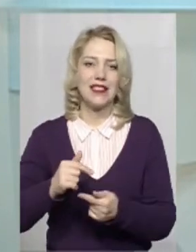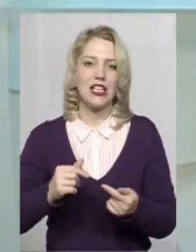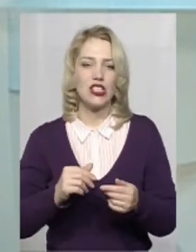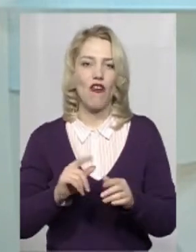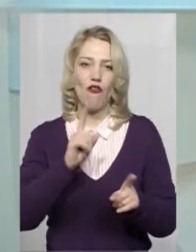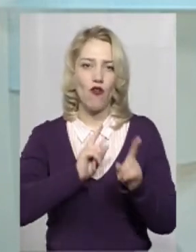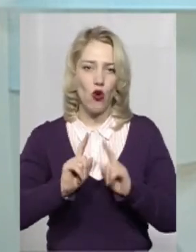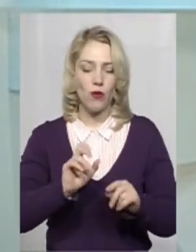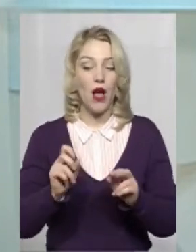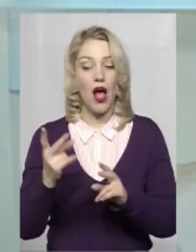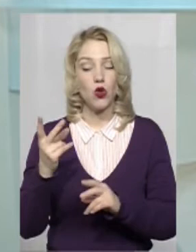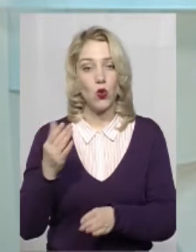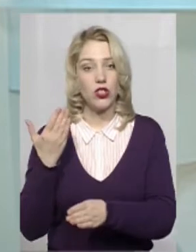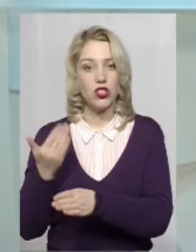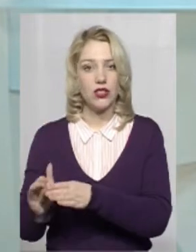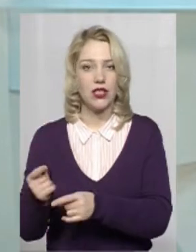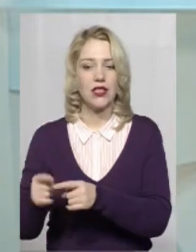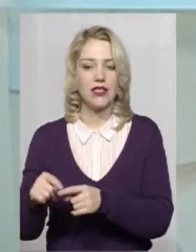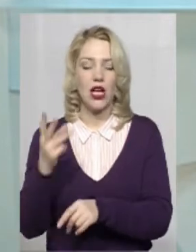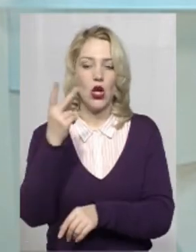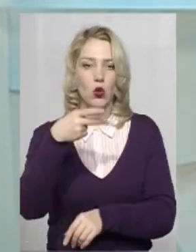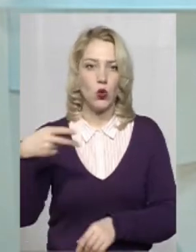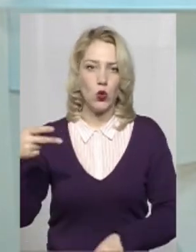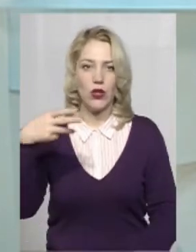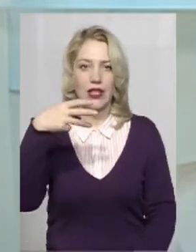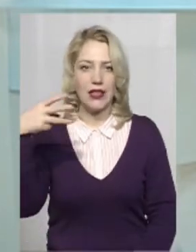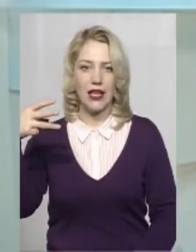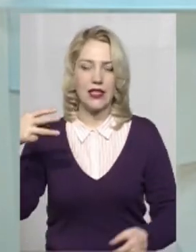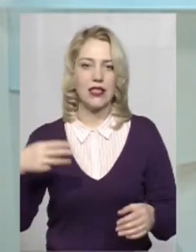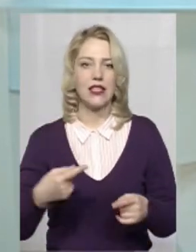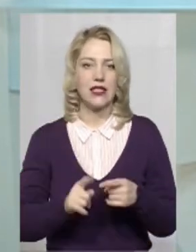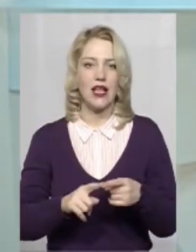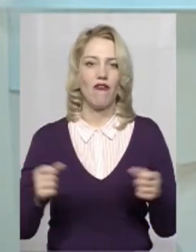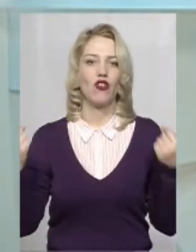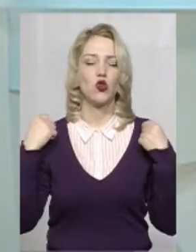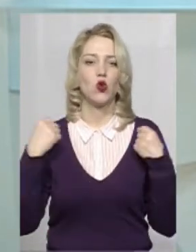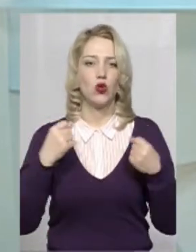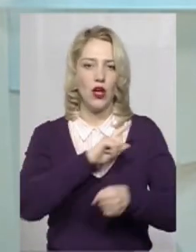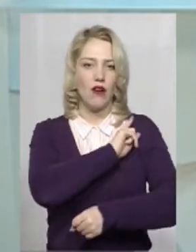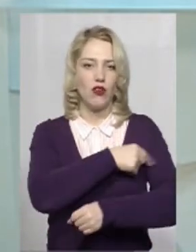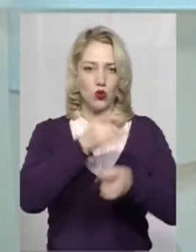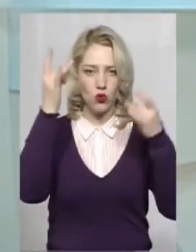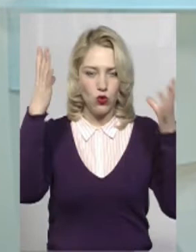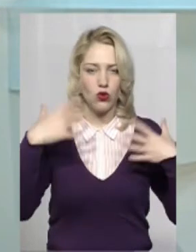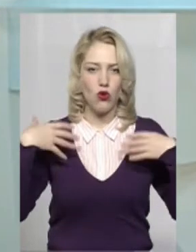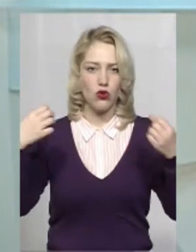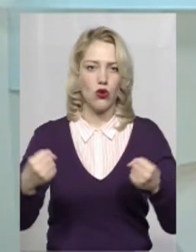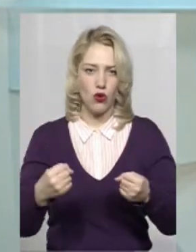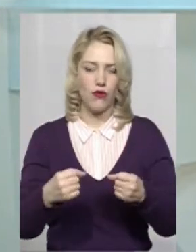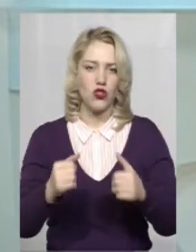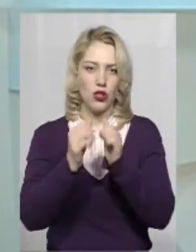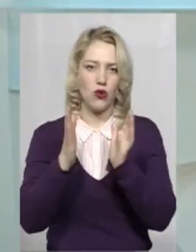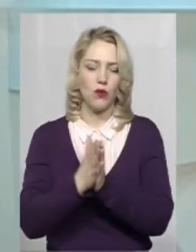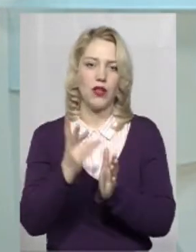І друга частина, це є другий і третій поверх, це є фізкультурно-оздоровчий комплекс. Він в себе буде включати два